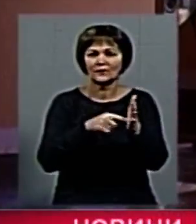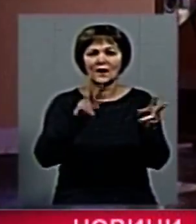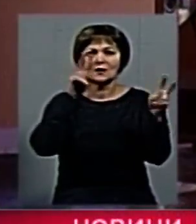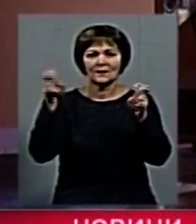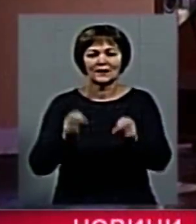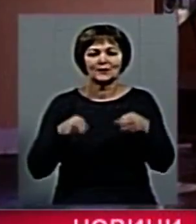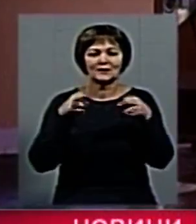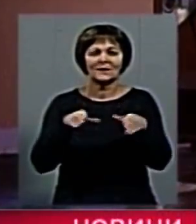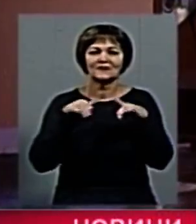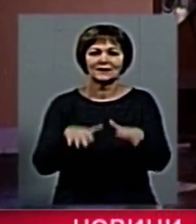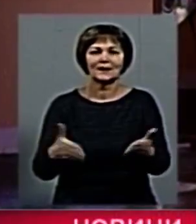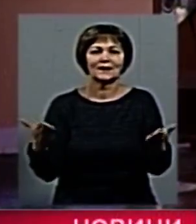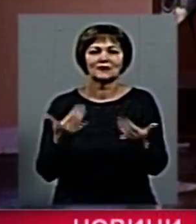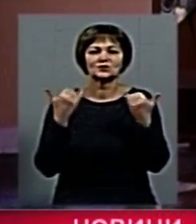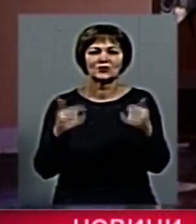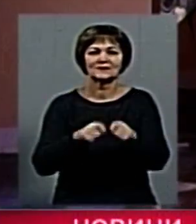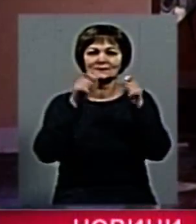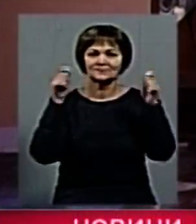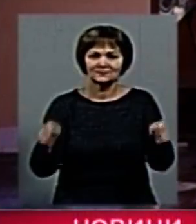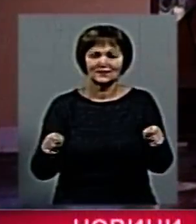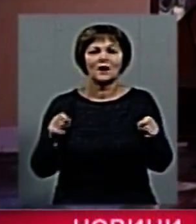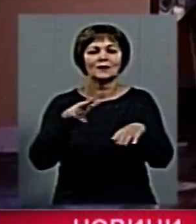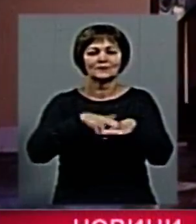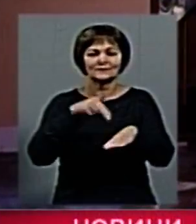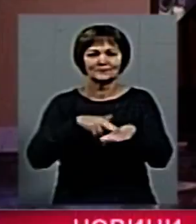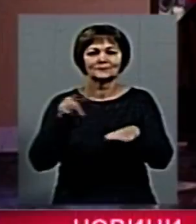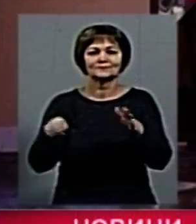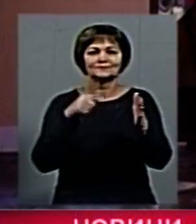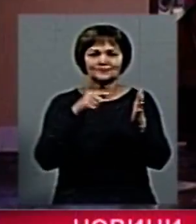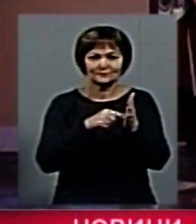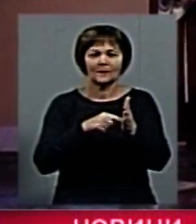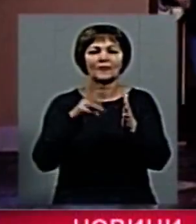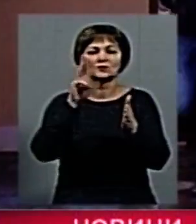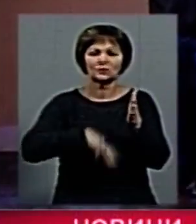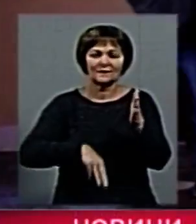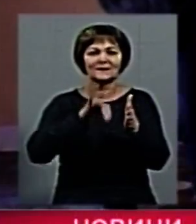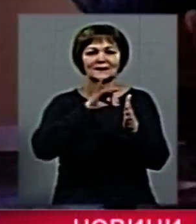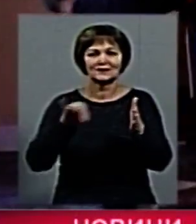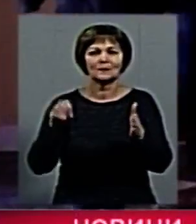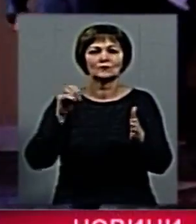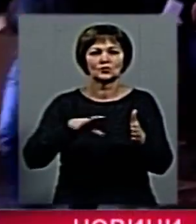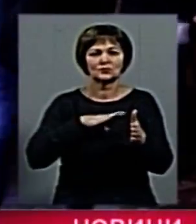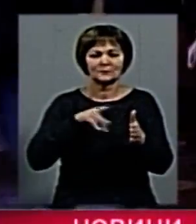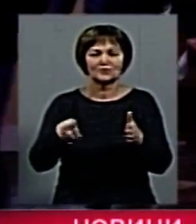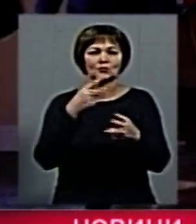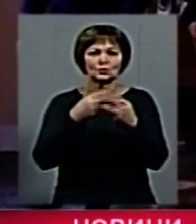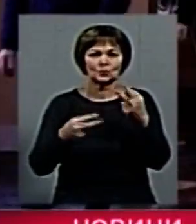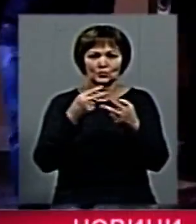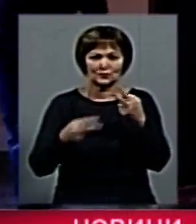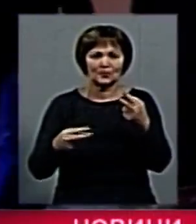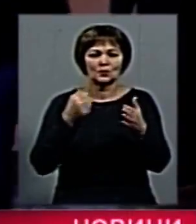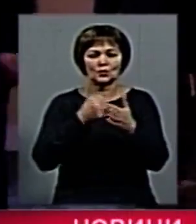кримінального провадження, яке нині розпочато. Санкція статті передбачає як штраф, так і обмеження волі